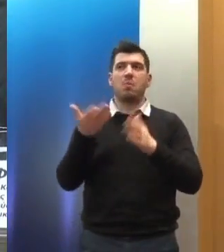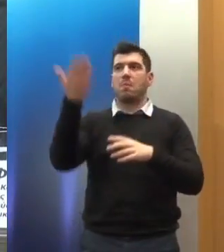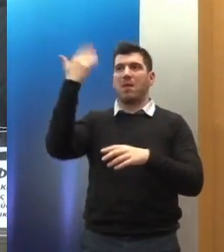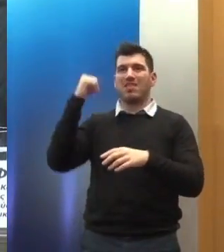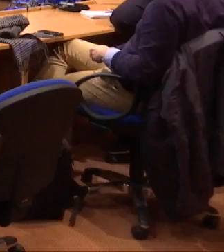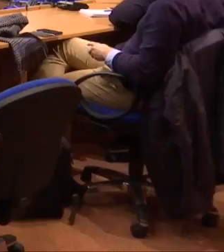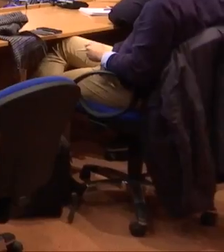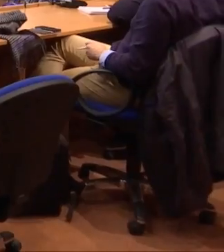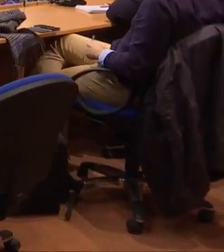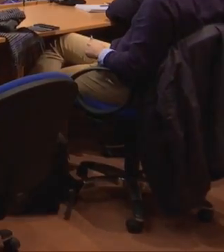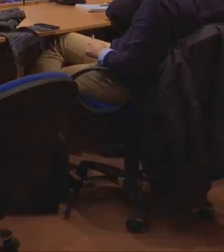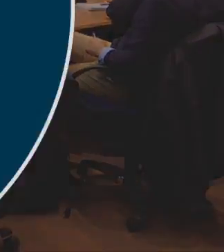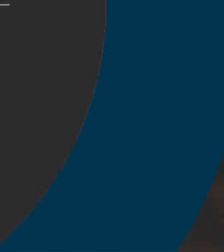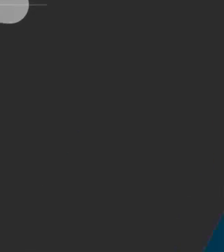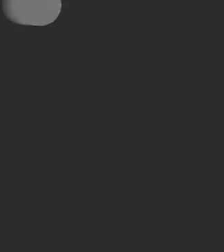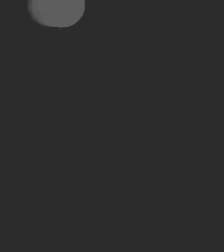έντονα το δικαστήριο του Θεσβούργου.